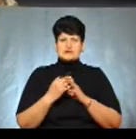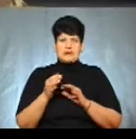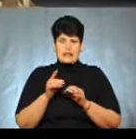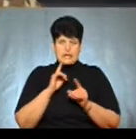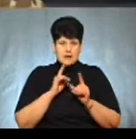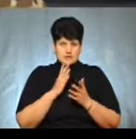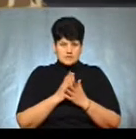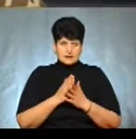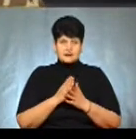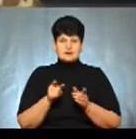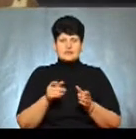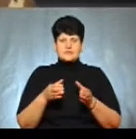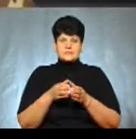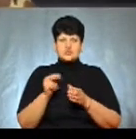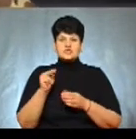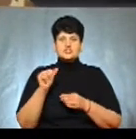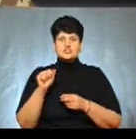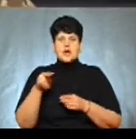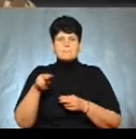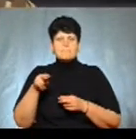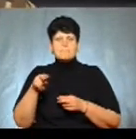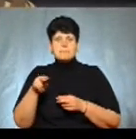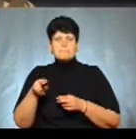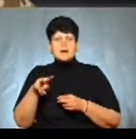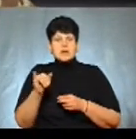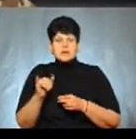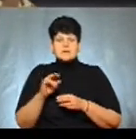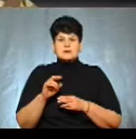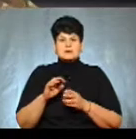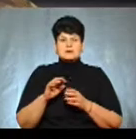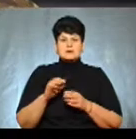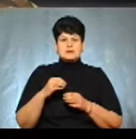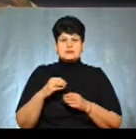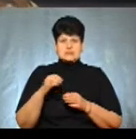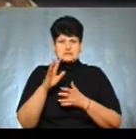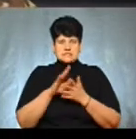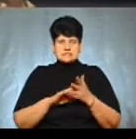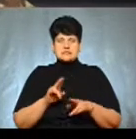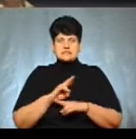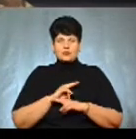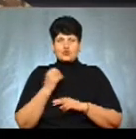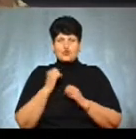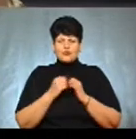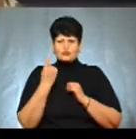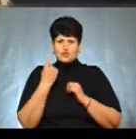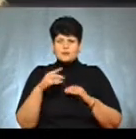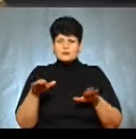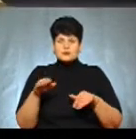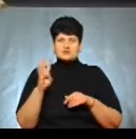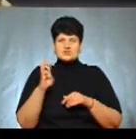Там є колонія Чаплі-Сіруї, за загинула шутку кожного птаха нараховуються збитки